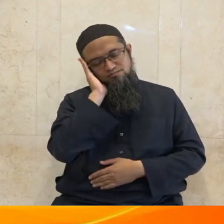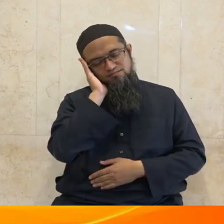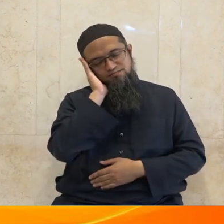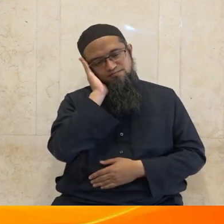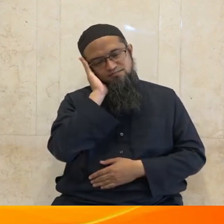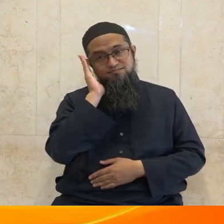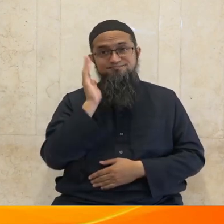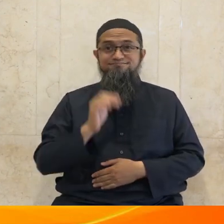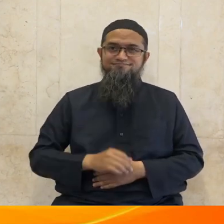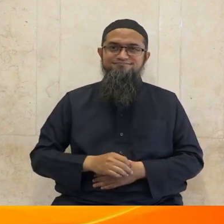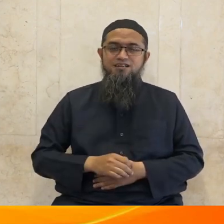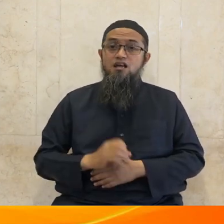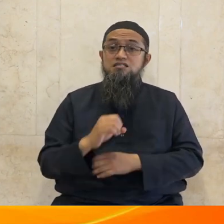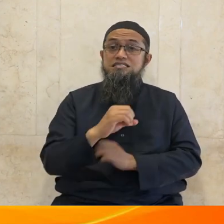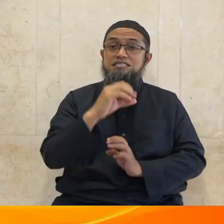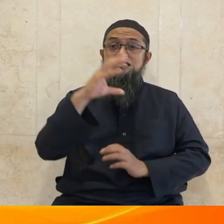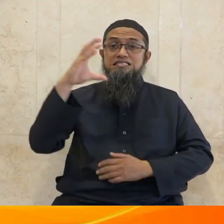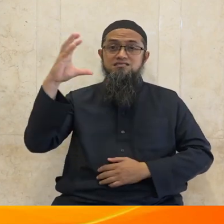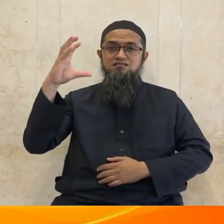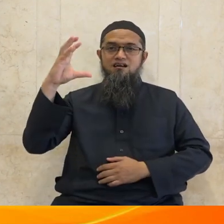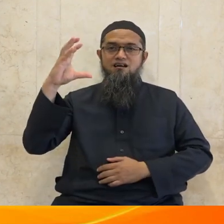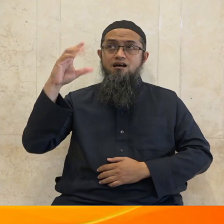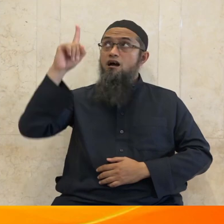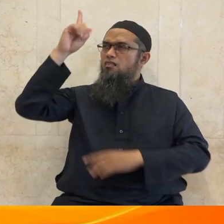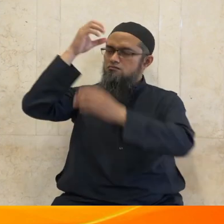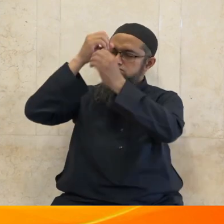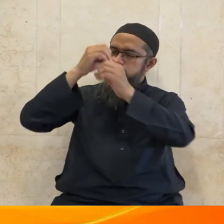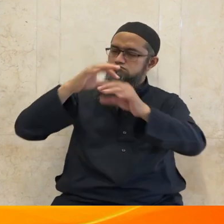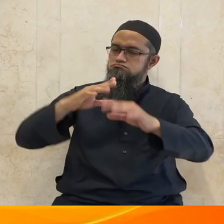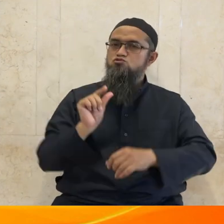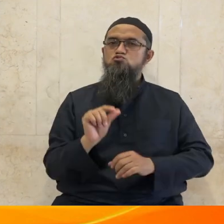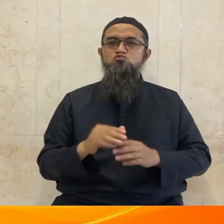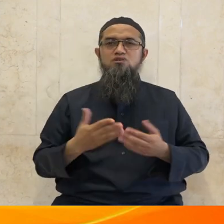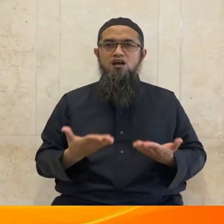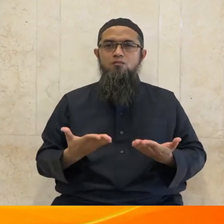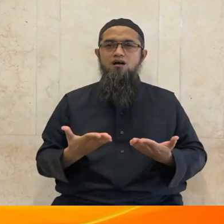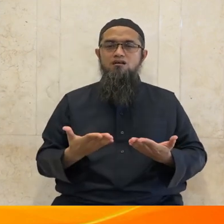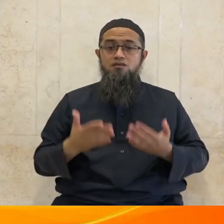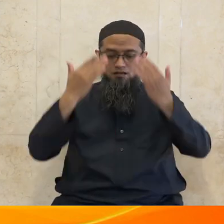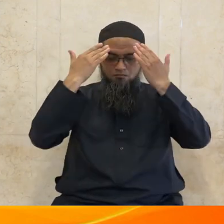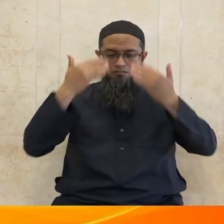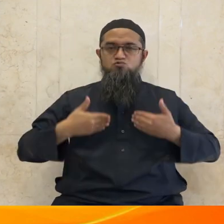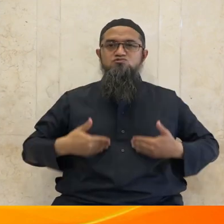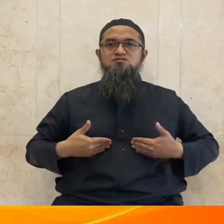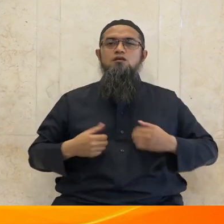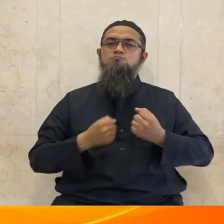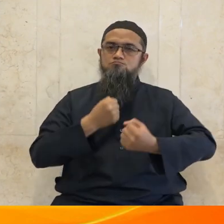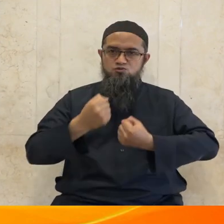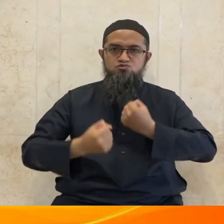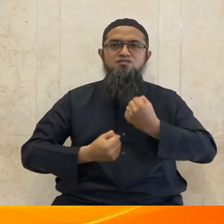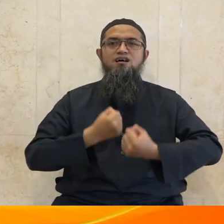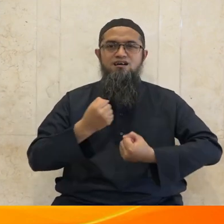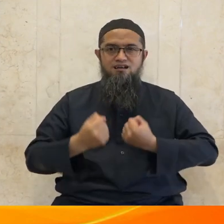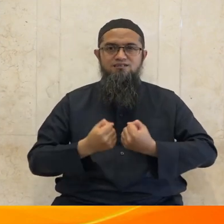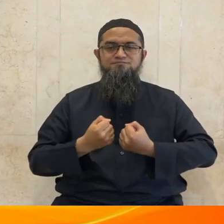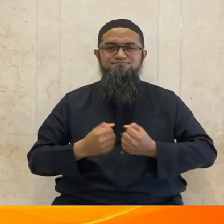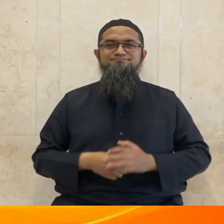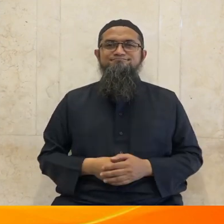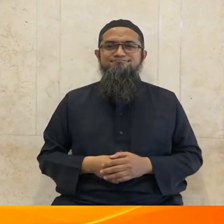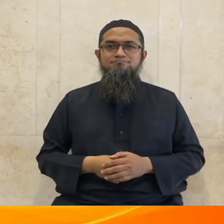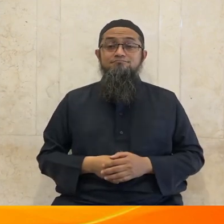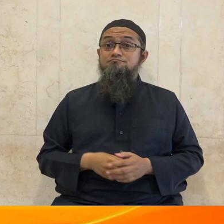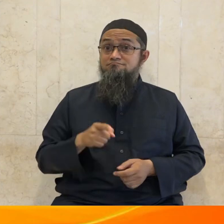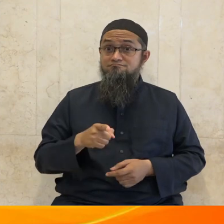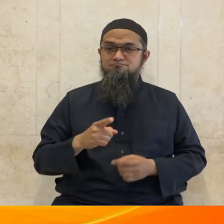siang untuk bangkit berusaha. Al-Furqan ayat 47 Jadi cukup jelas bahwa siang dan malam pun